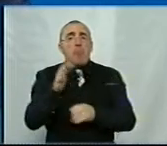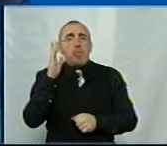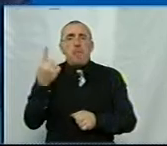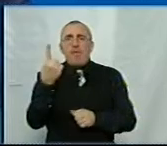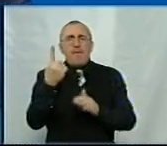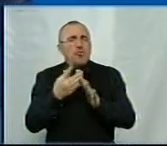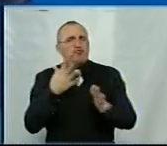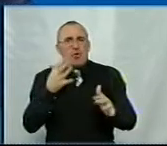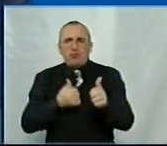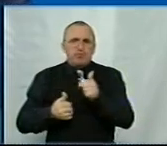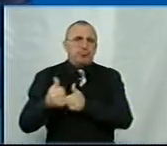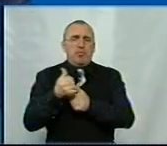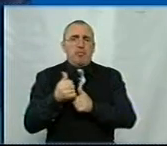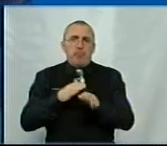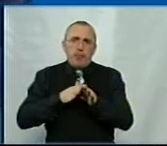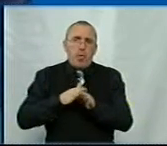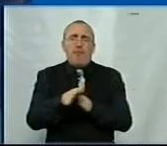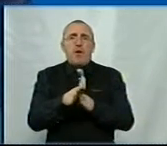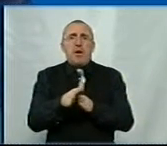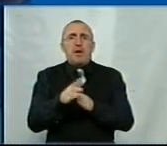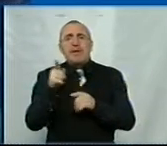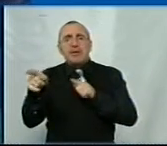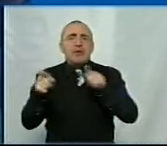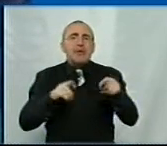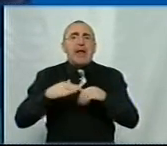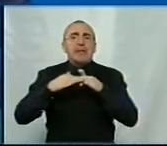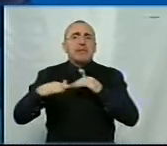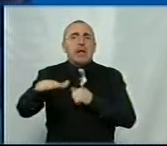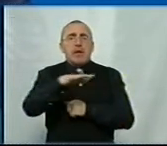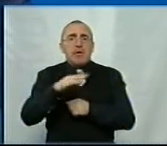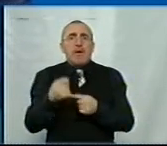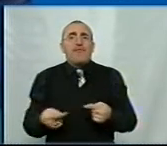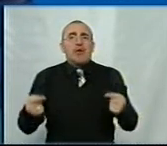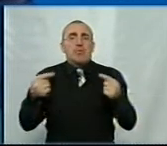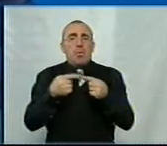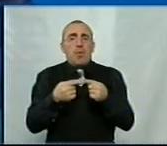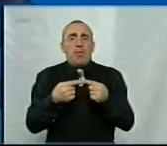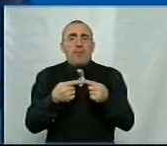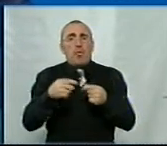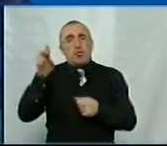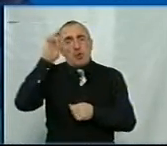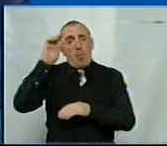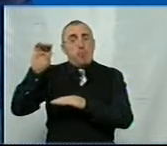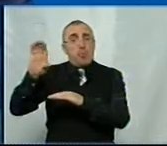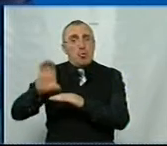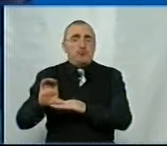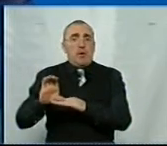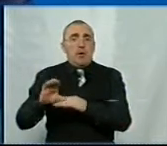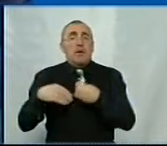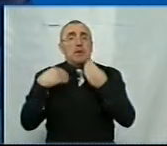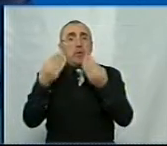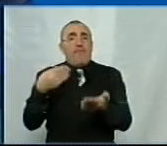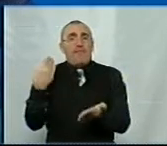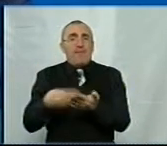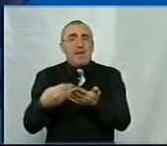першочергово проваджуватися на тих чи інших територіях. І відповідно з державного бюджету дають